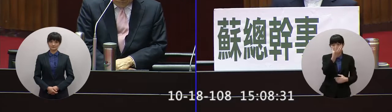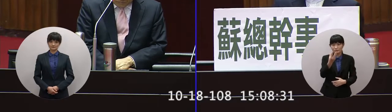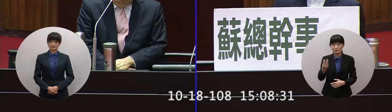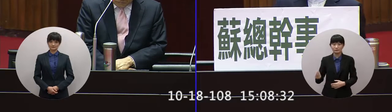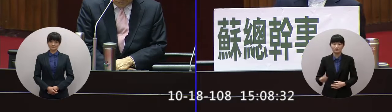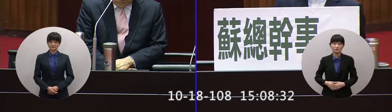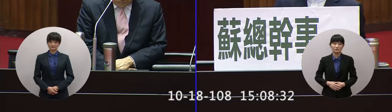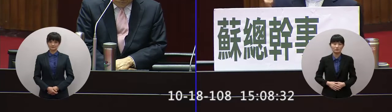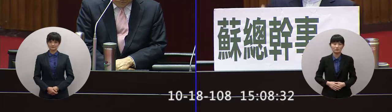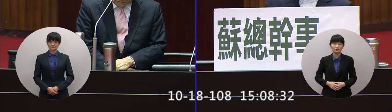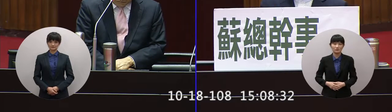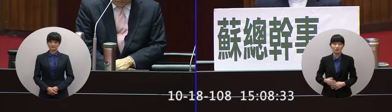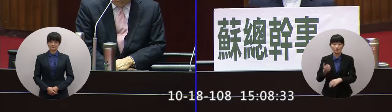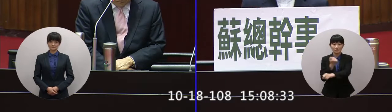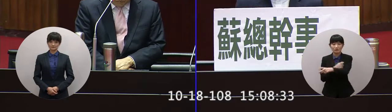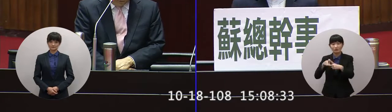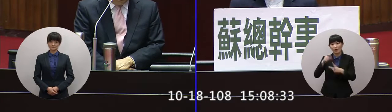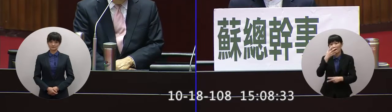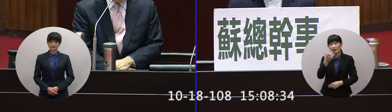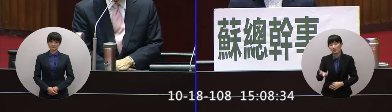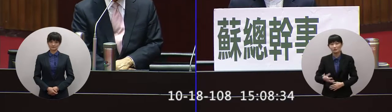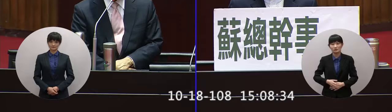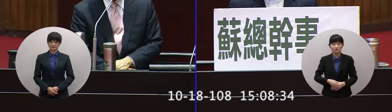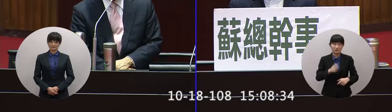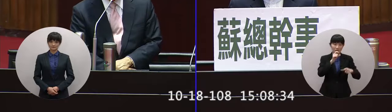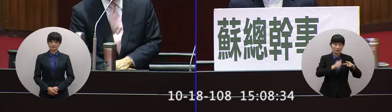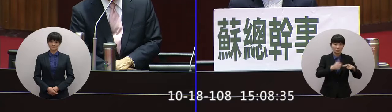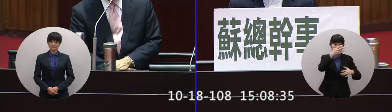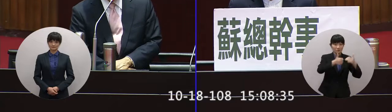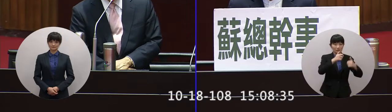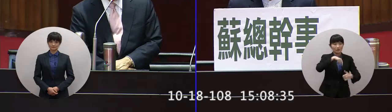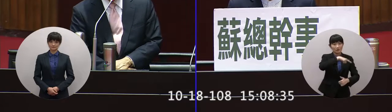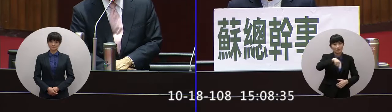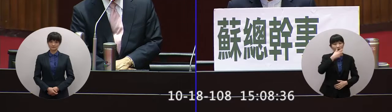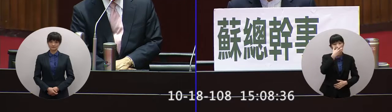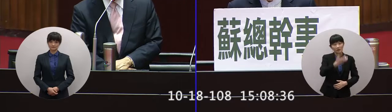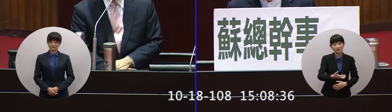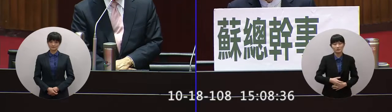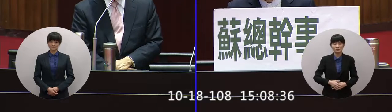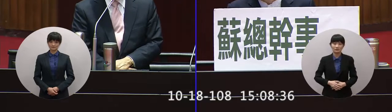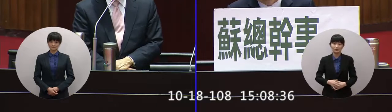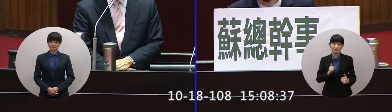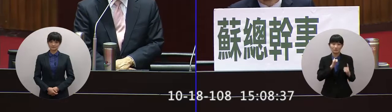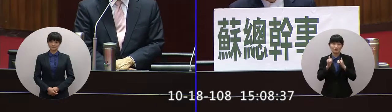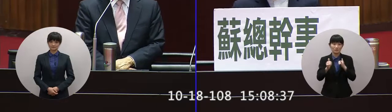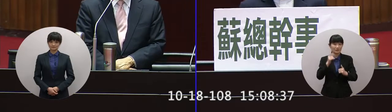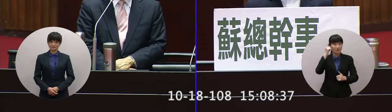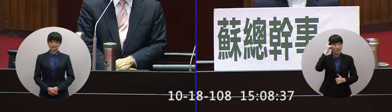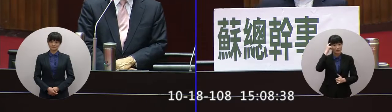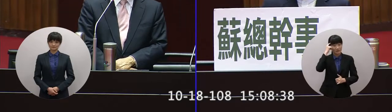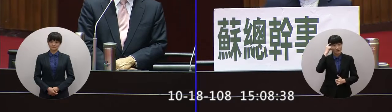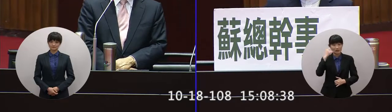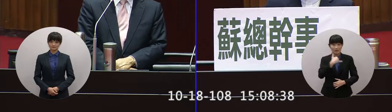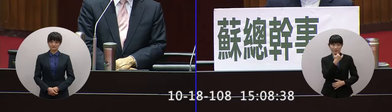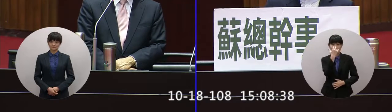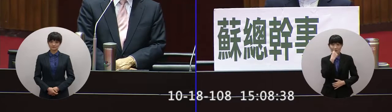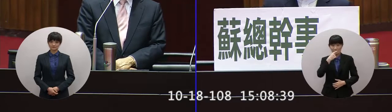公輸了企業輸了小代表姓禮拜天想吃個饅頭